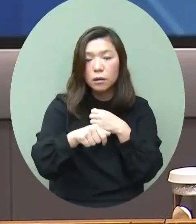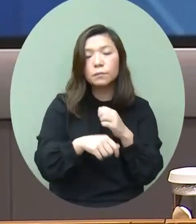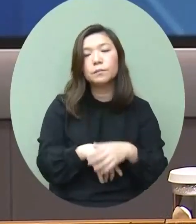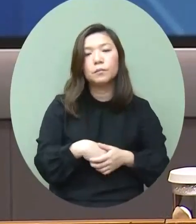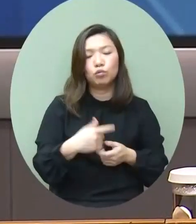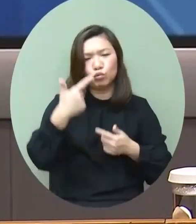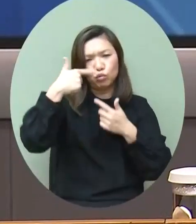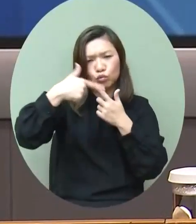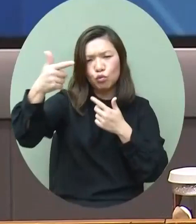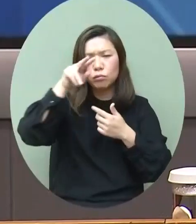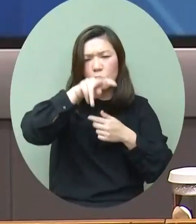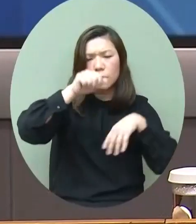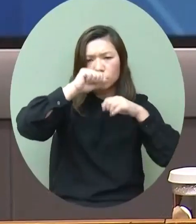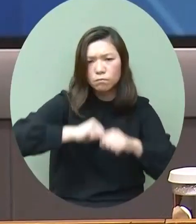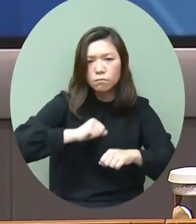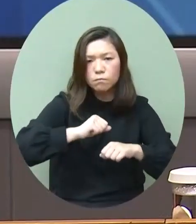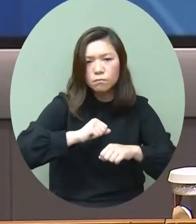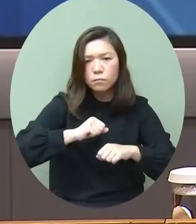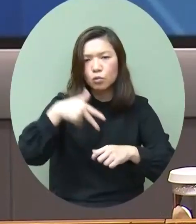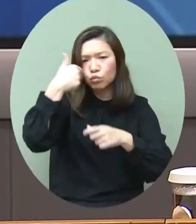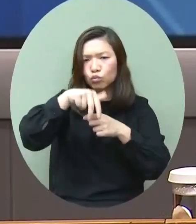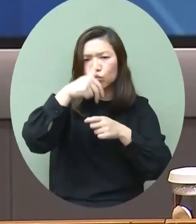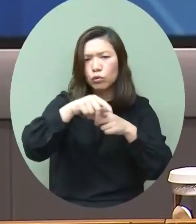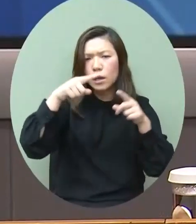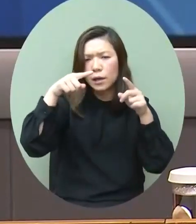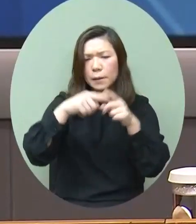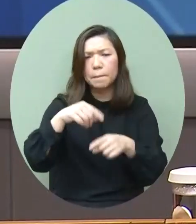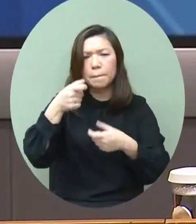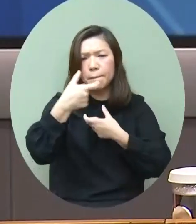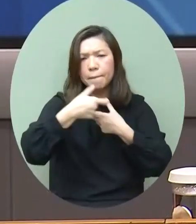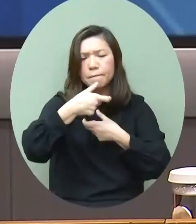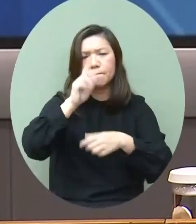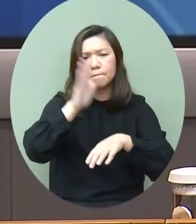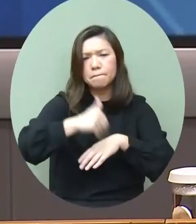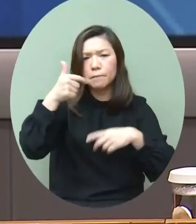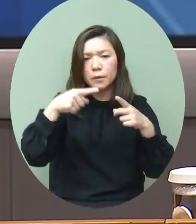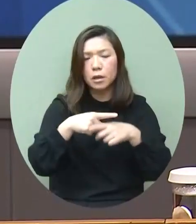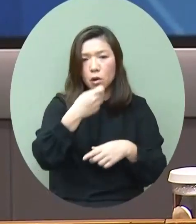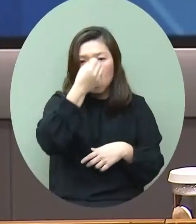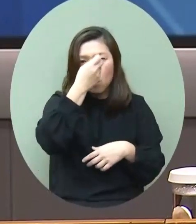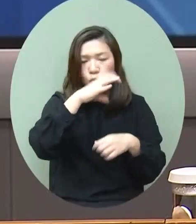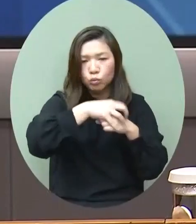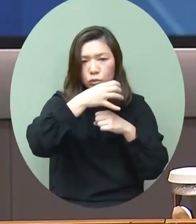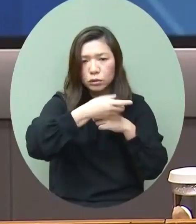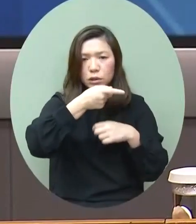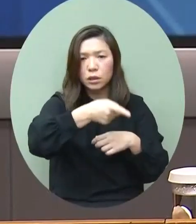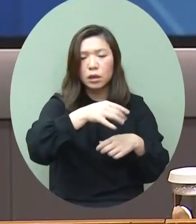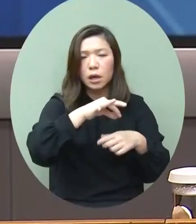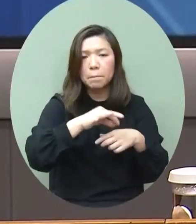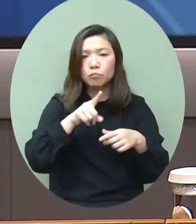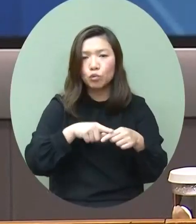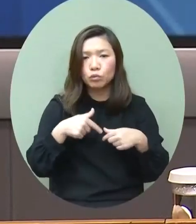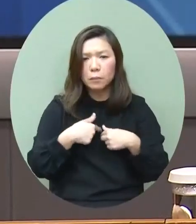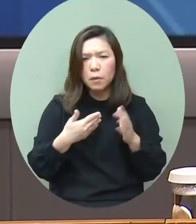長遠一點鞏固和培育金融人財富的策略我們很清楚香港作為國際金融中心在